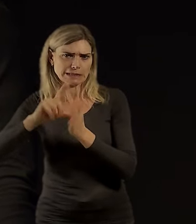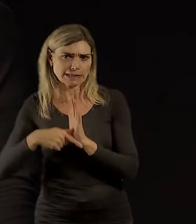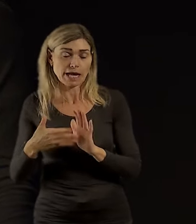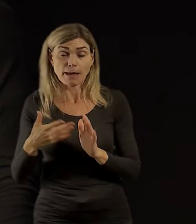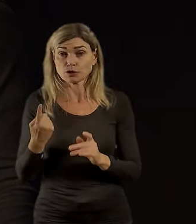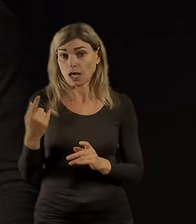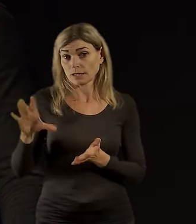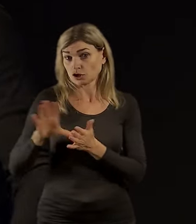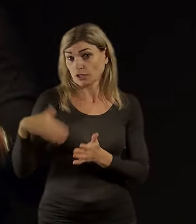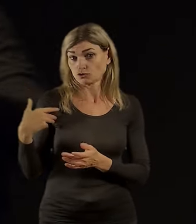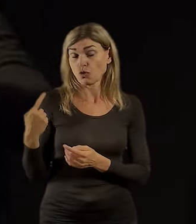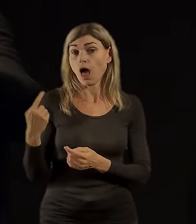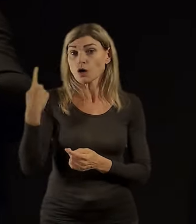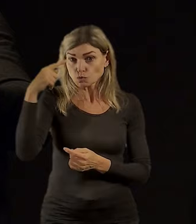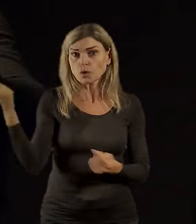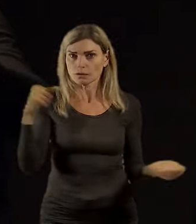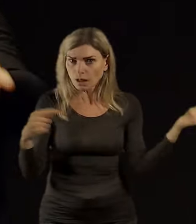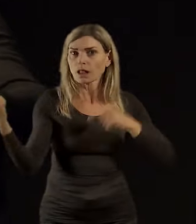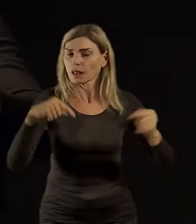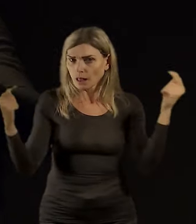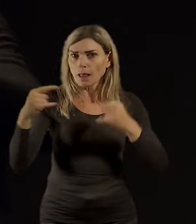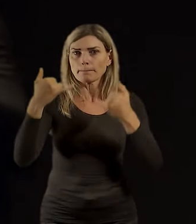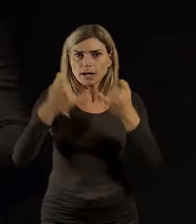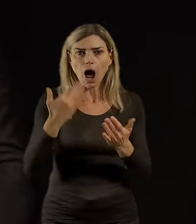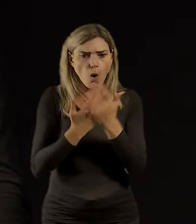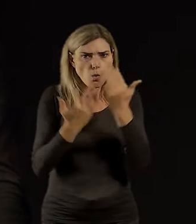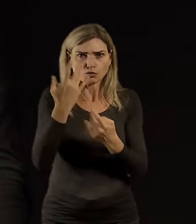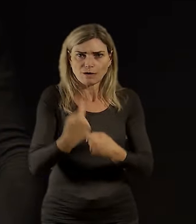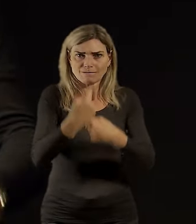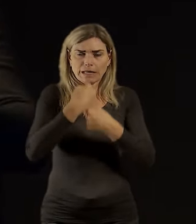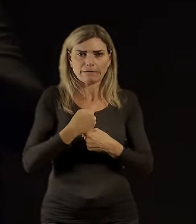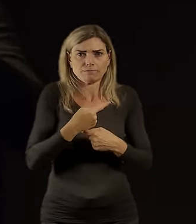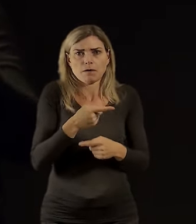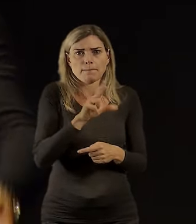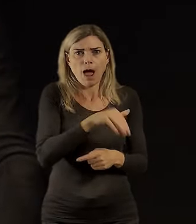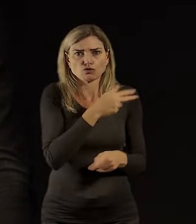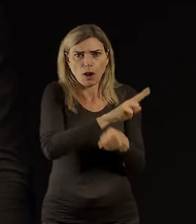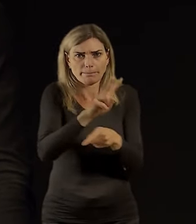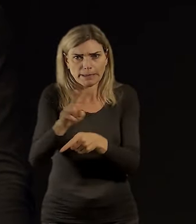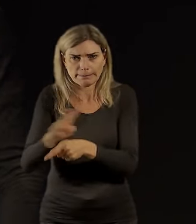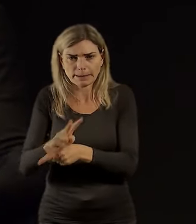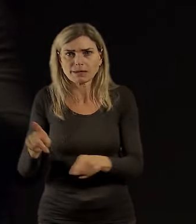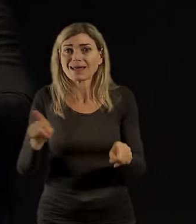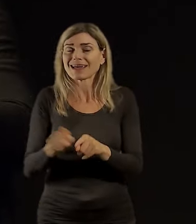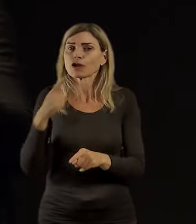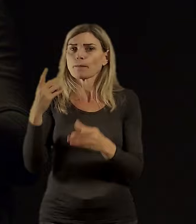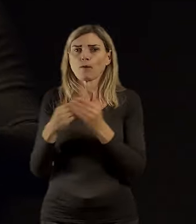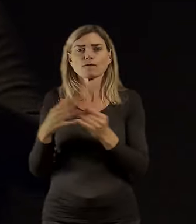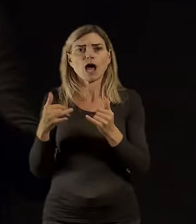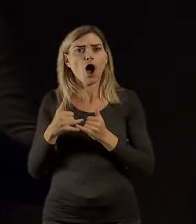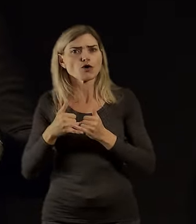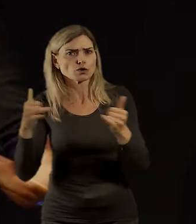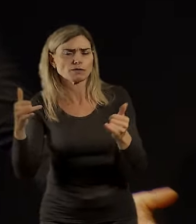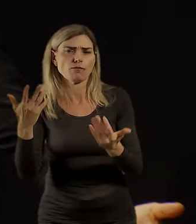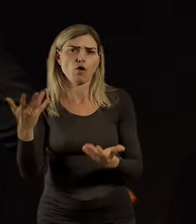středočeského kraje a tak dále. A bavíme se o vrtkách, tedy vysokorychlostní železnici, o rozvoji příměstské železnice, o metru S a tak